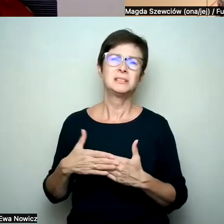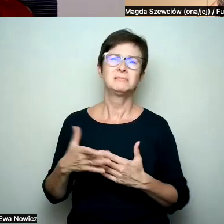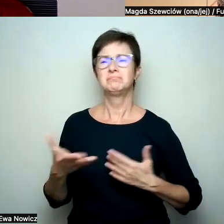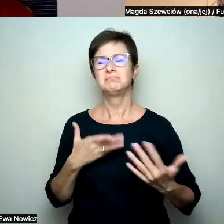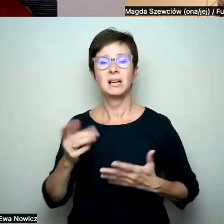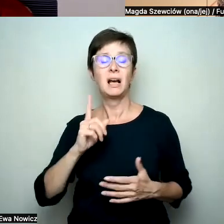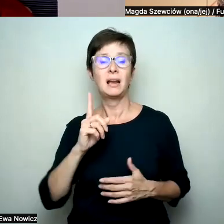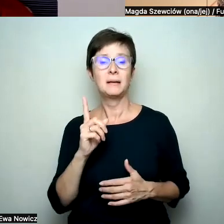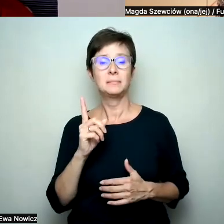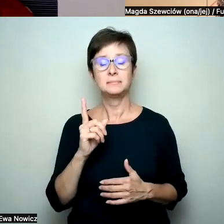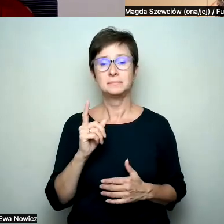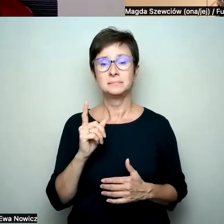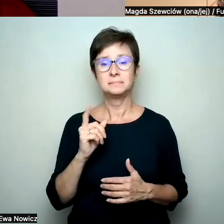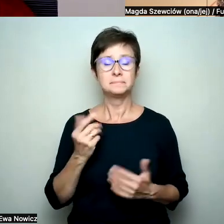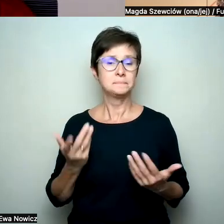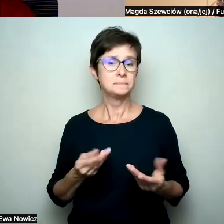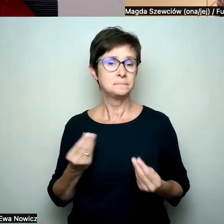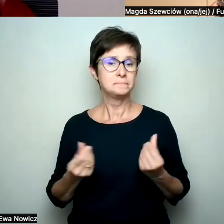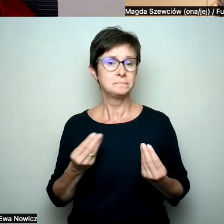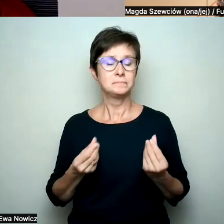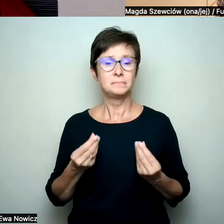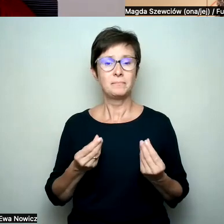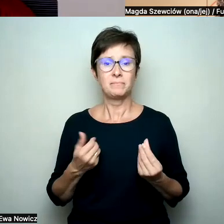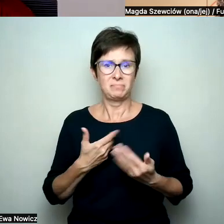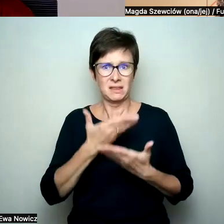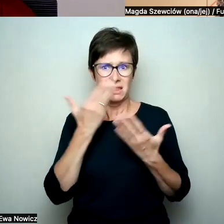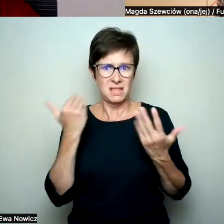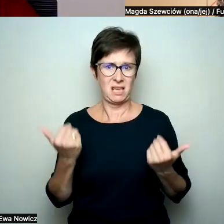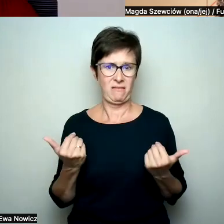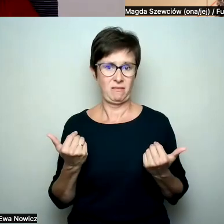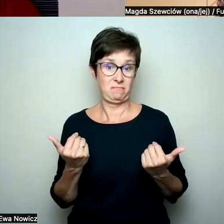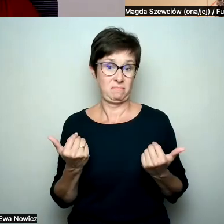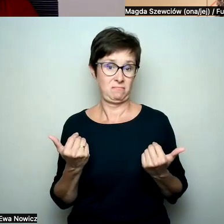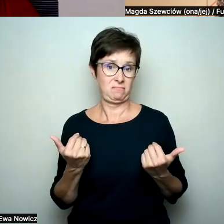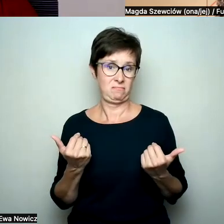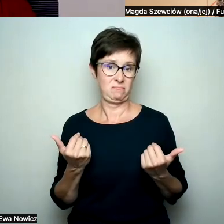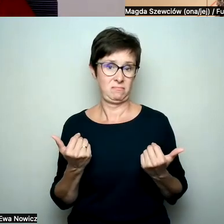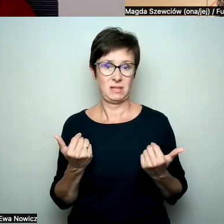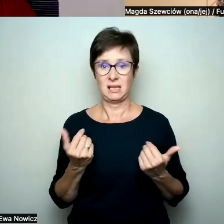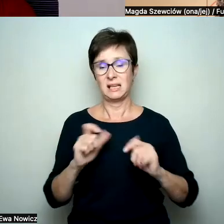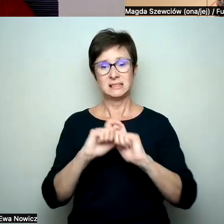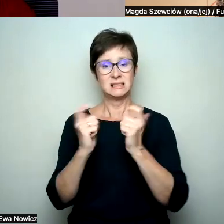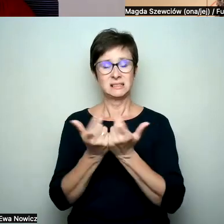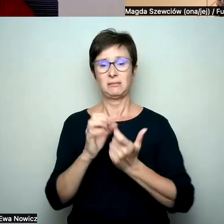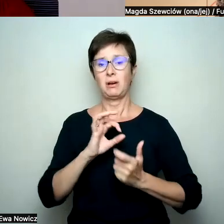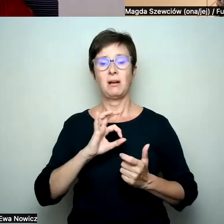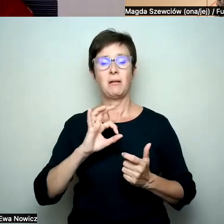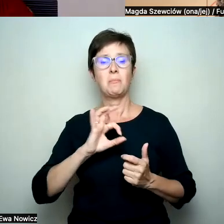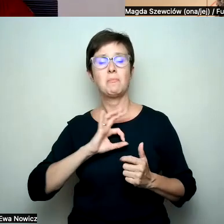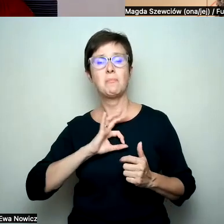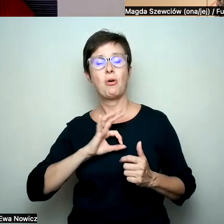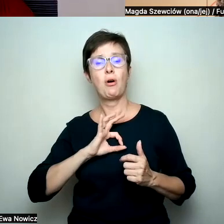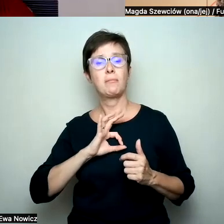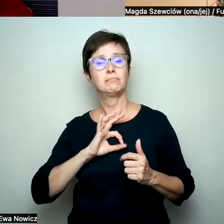nie wiem, taką, cała moja obecność w internecie dopiero